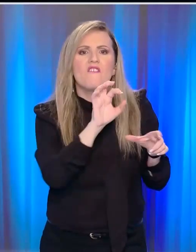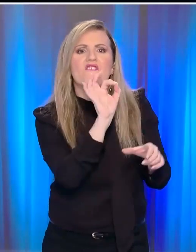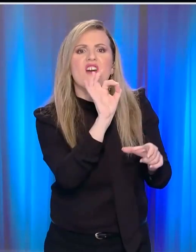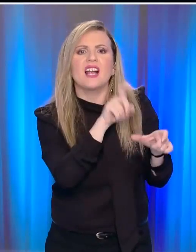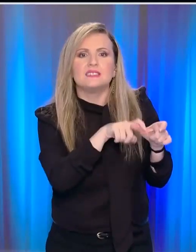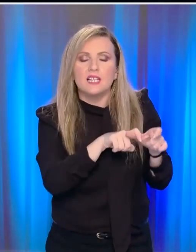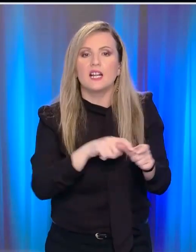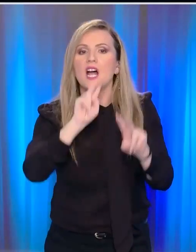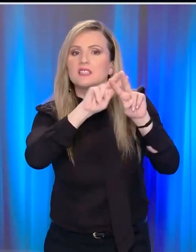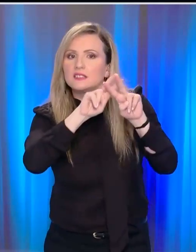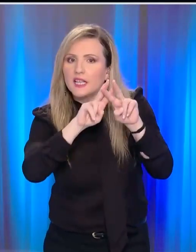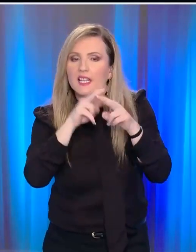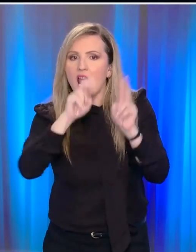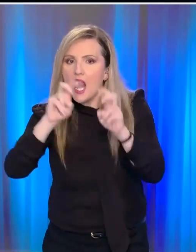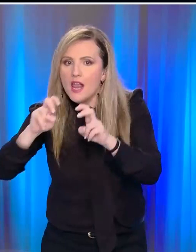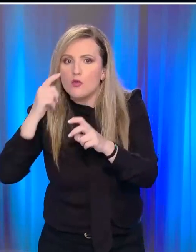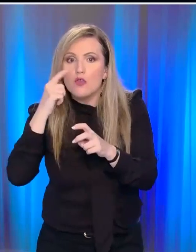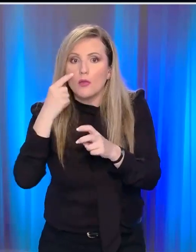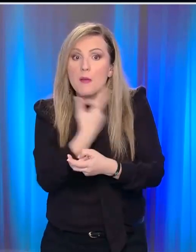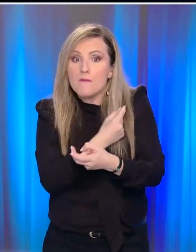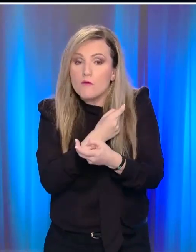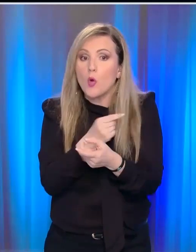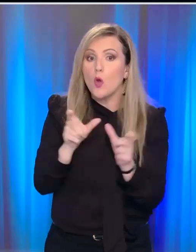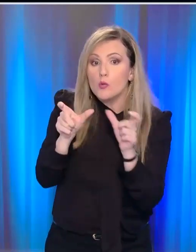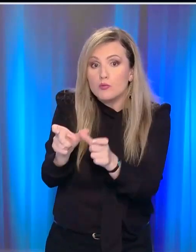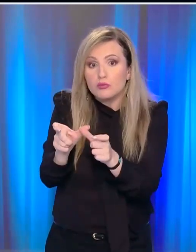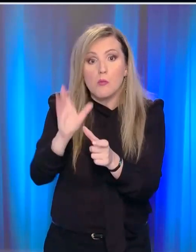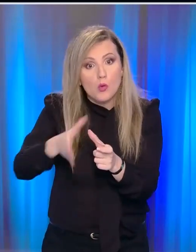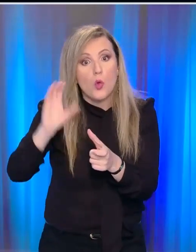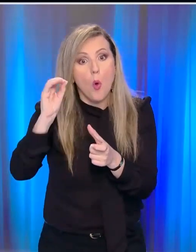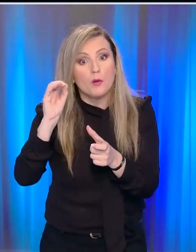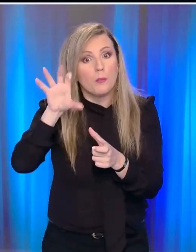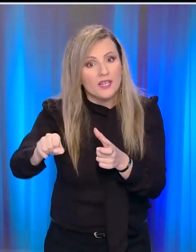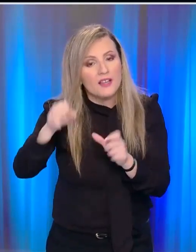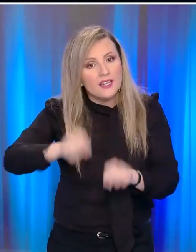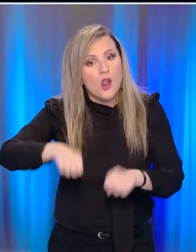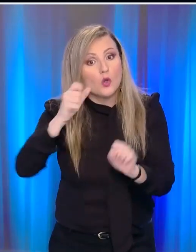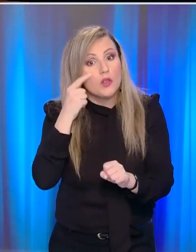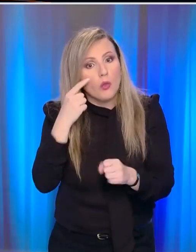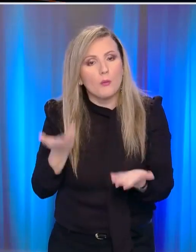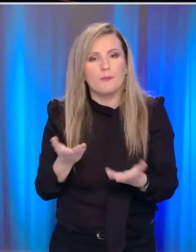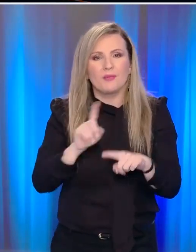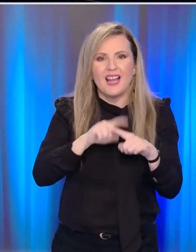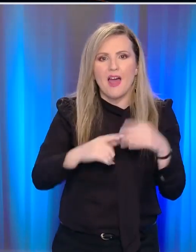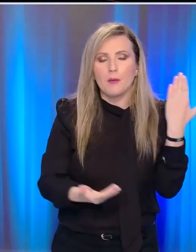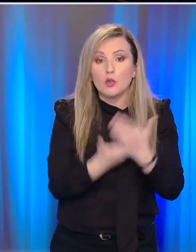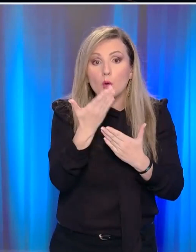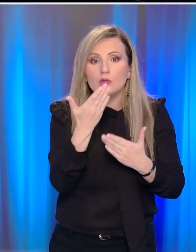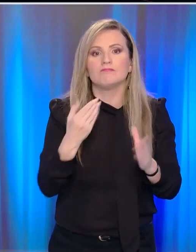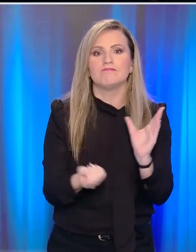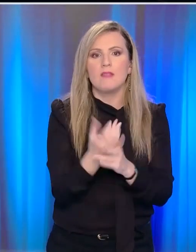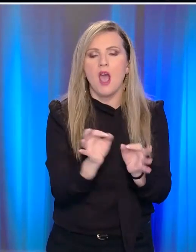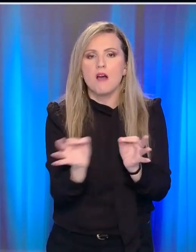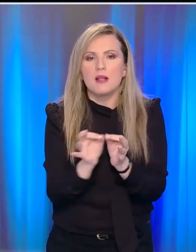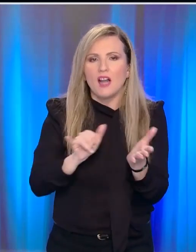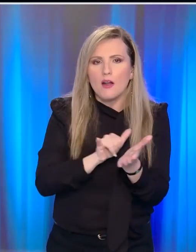ανακοίνωσε πως ελέγχει για να δει εάν το εμβόλιο της είναι ανθεκτικό στο νέο στέλεχος. Στην Ελλάδα από το πρωί ισχύουν νέα μέτρα